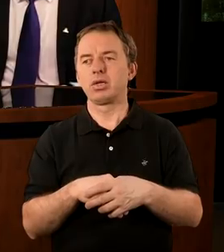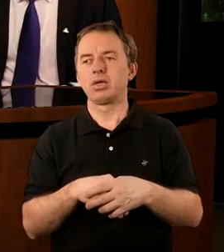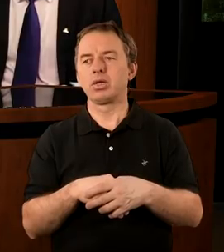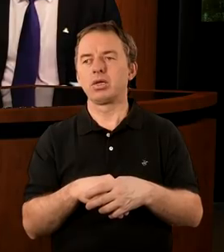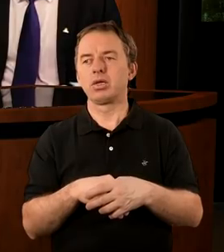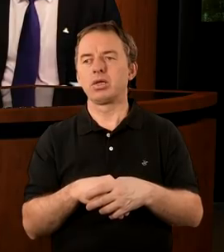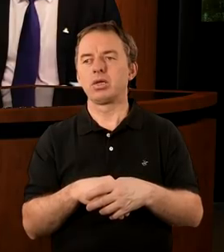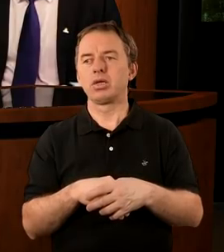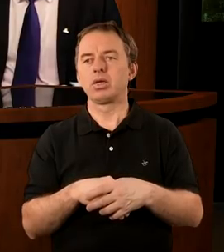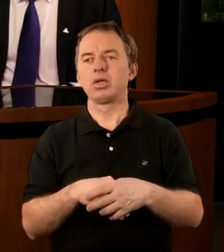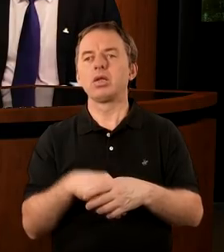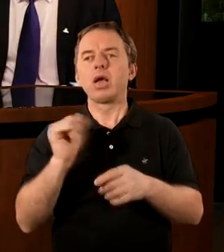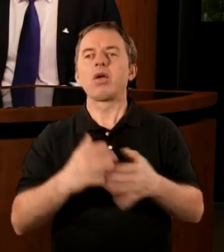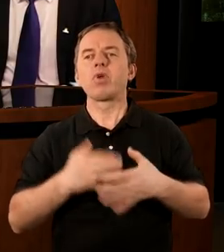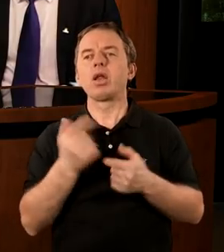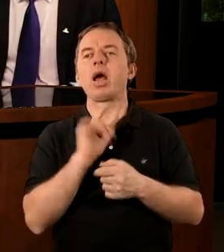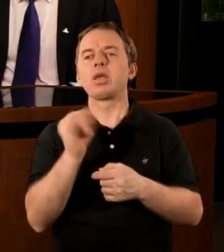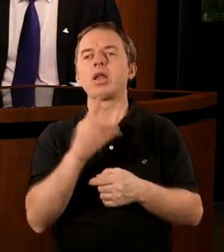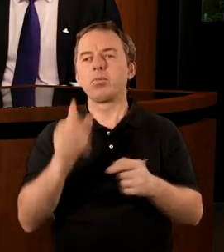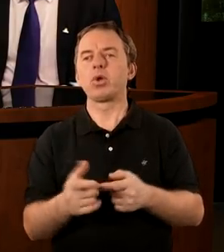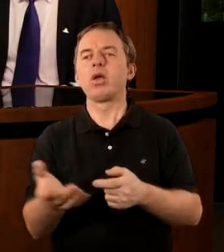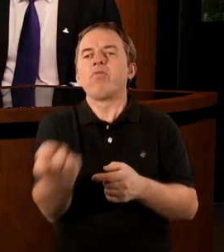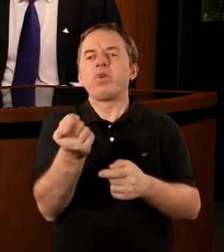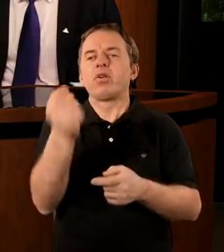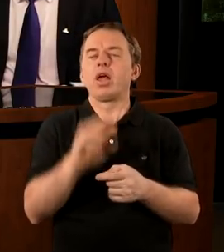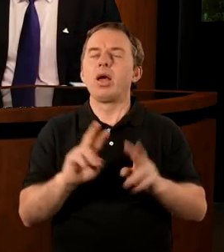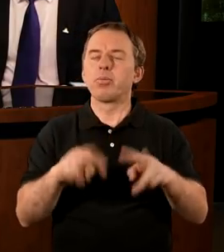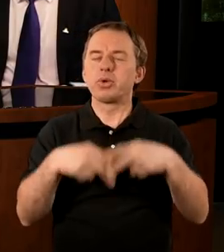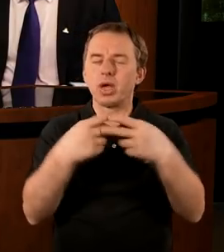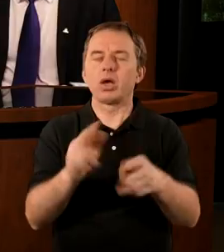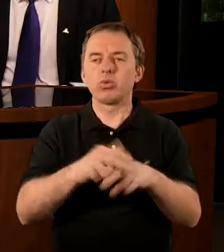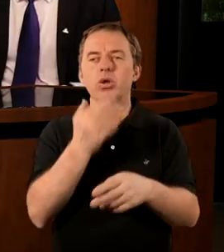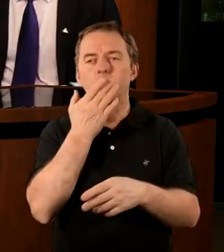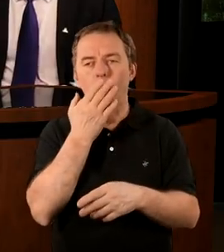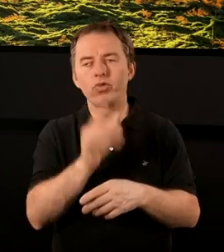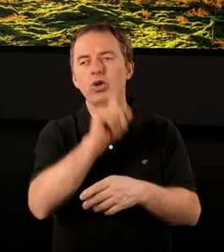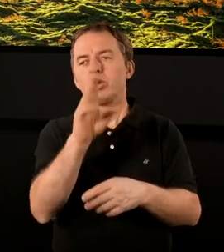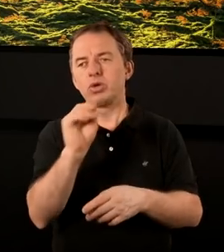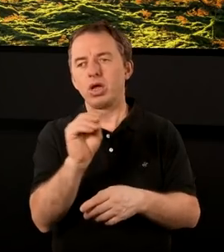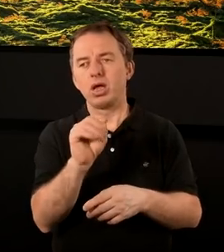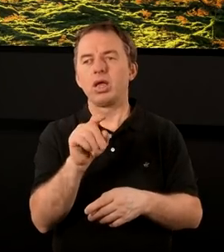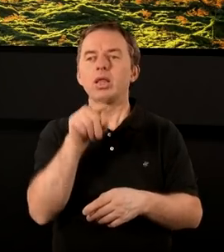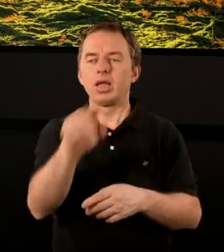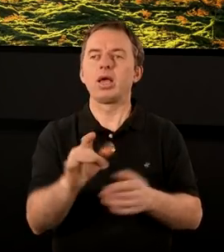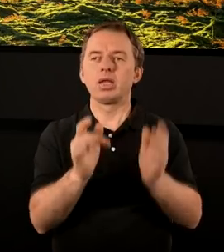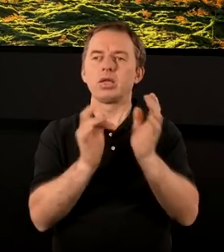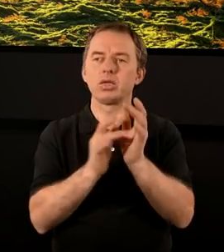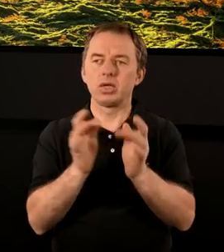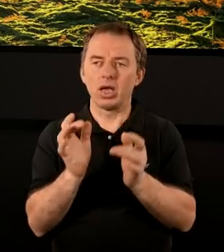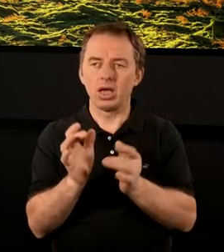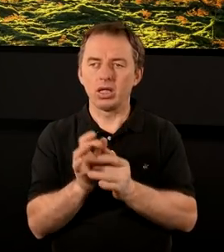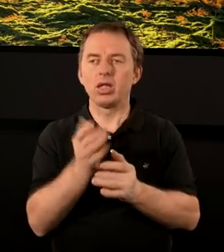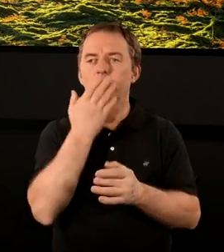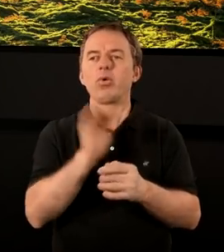A jakie wrażenie może na Janie wywierać przekaz, który mówi, że ten właśnie Jezus,